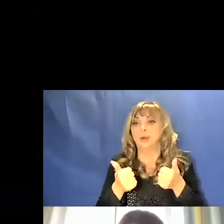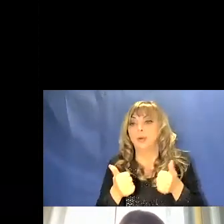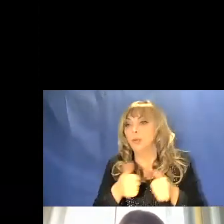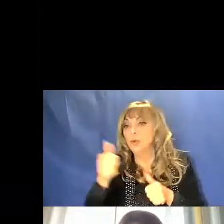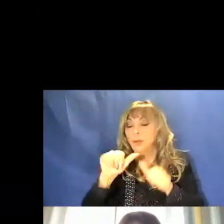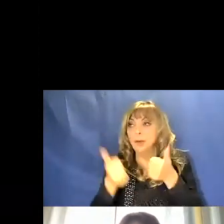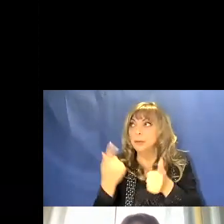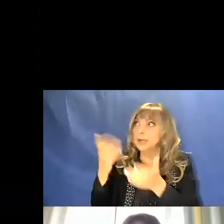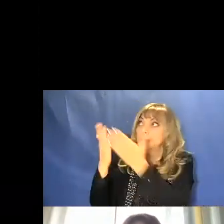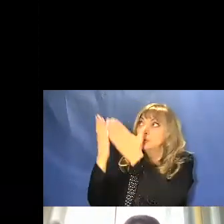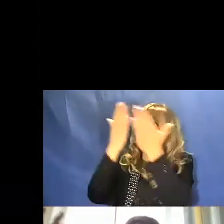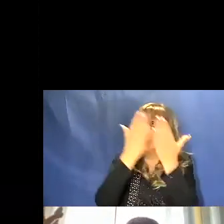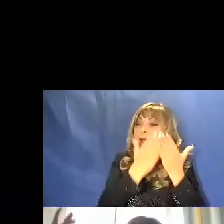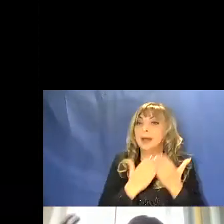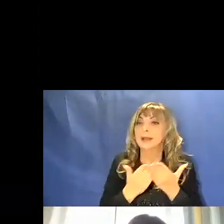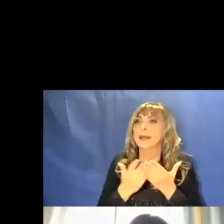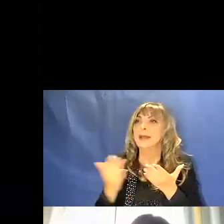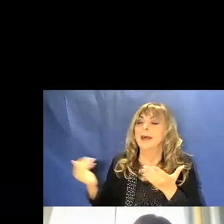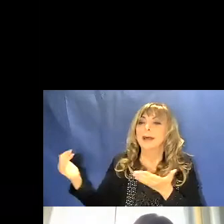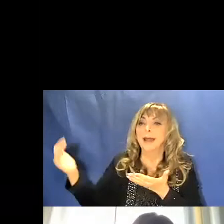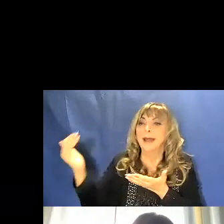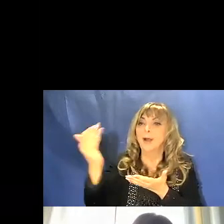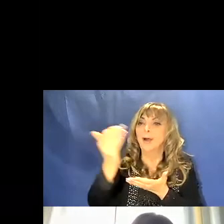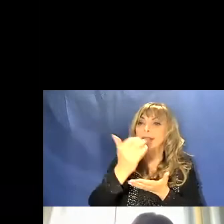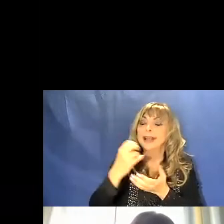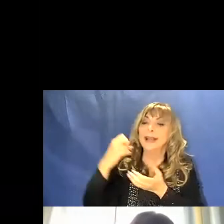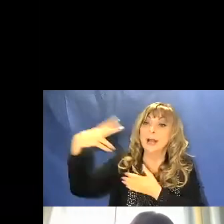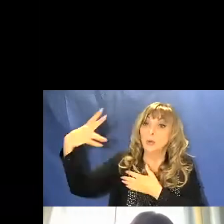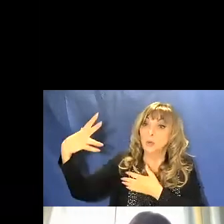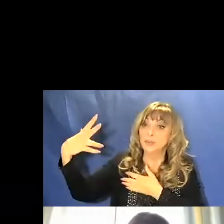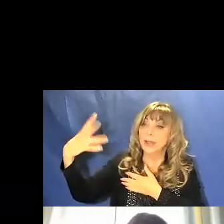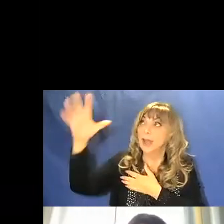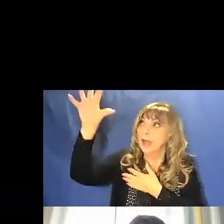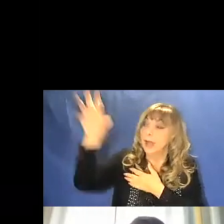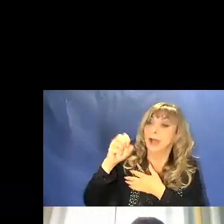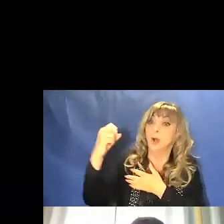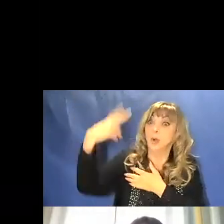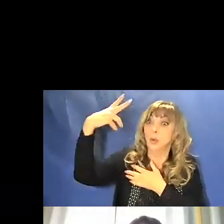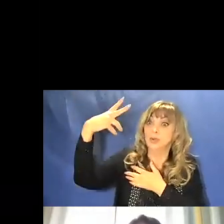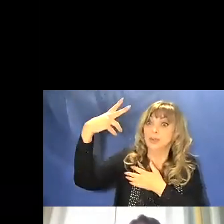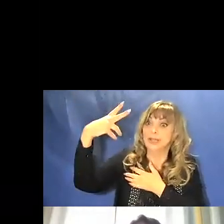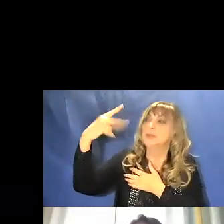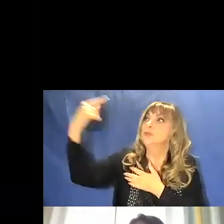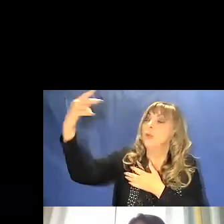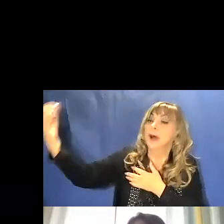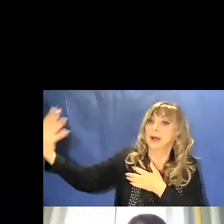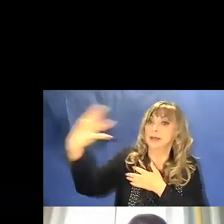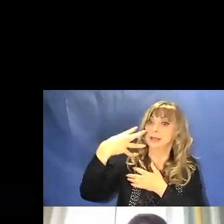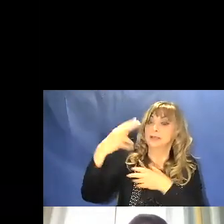studiarli è raccogliere la luce, cioè la radiazione elettromagnetica, e